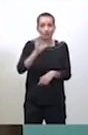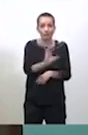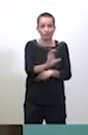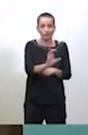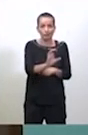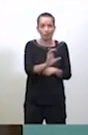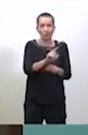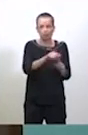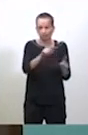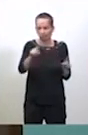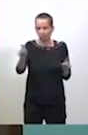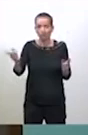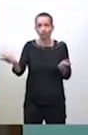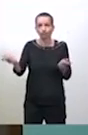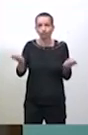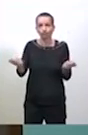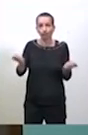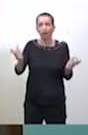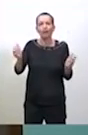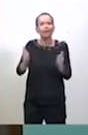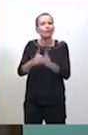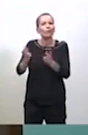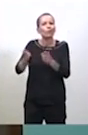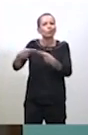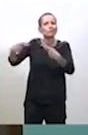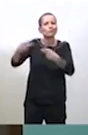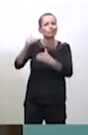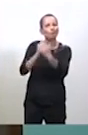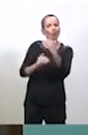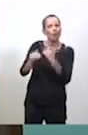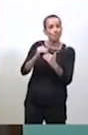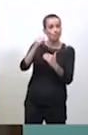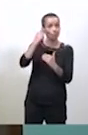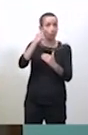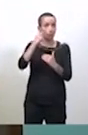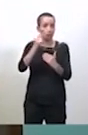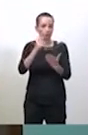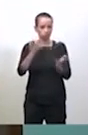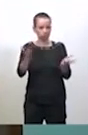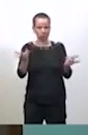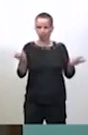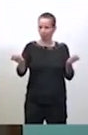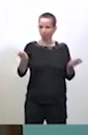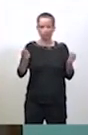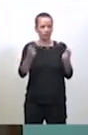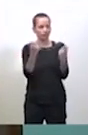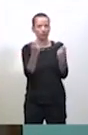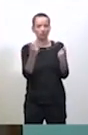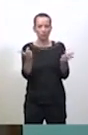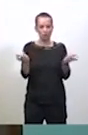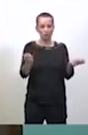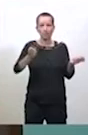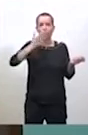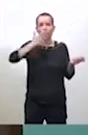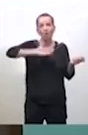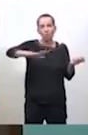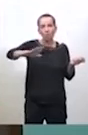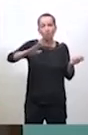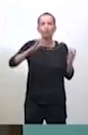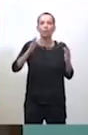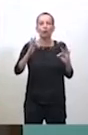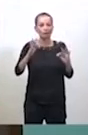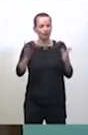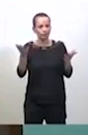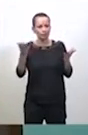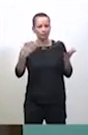autorisations de programme qui permettent de piloter en fait beaucoup mieux financièrement la programmation et l'exécution